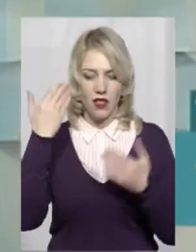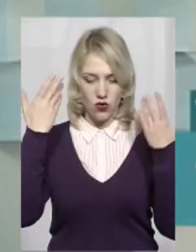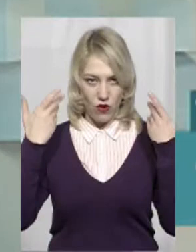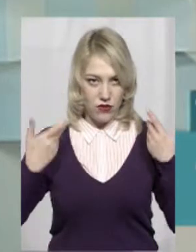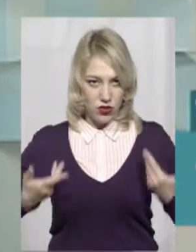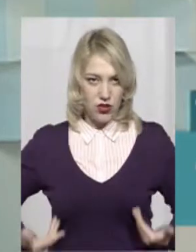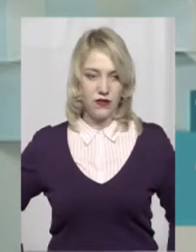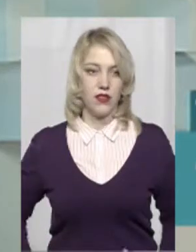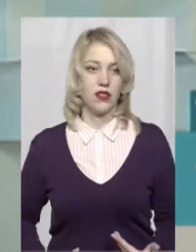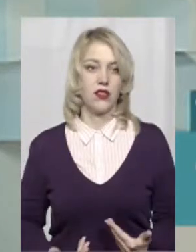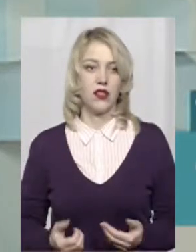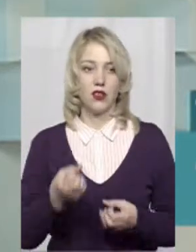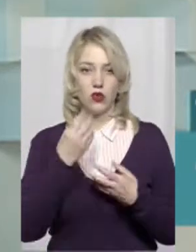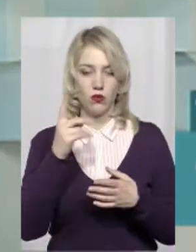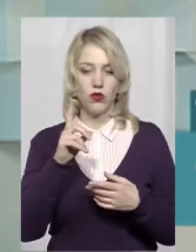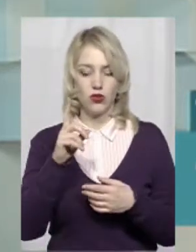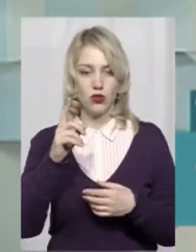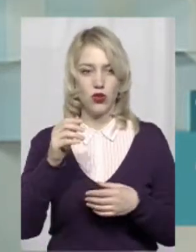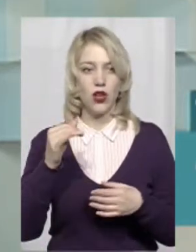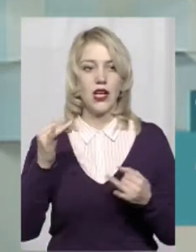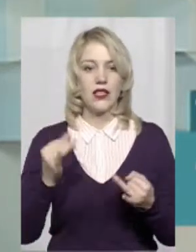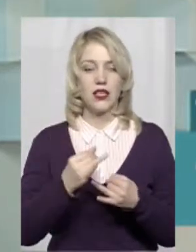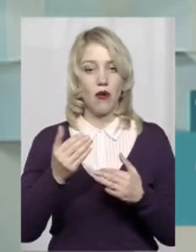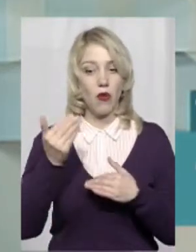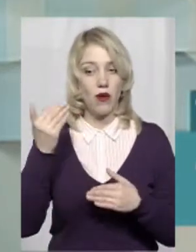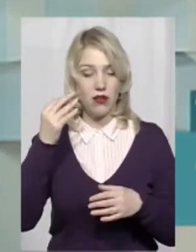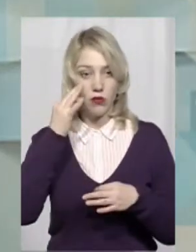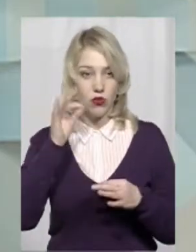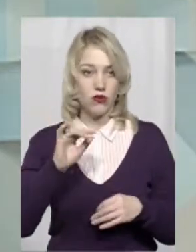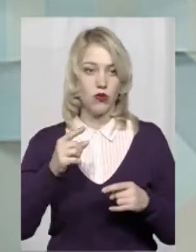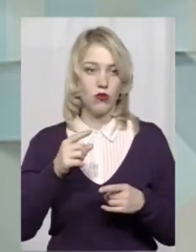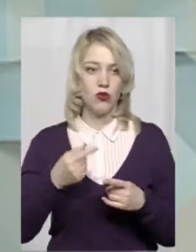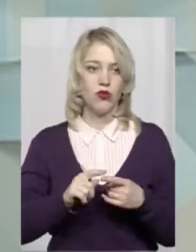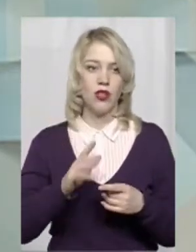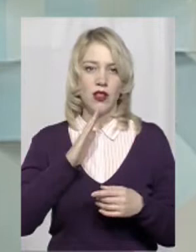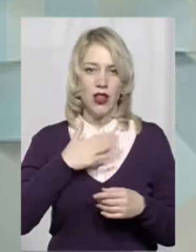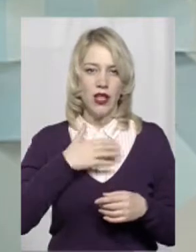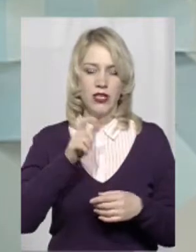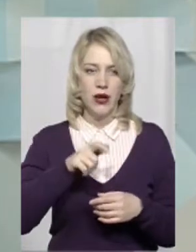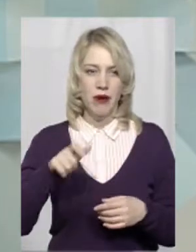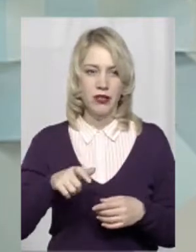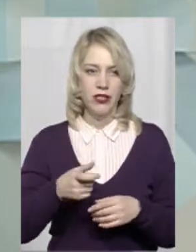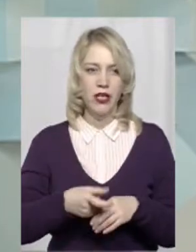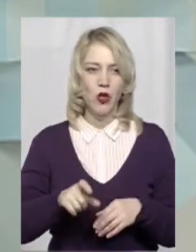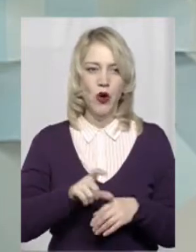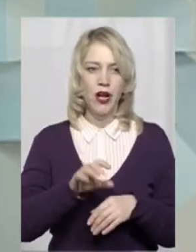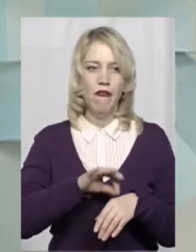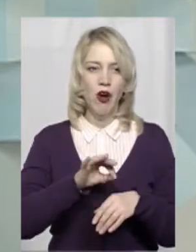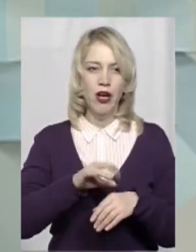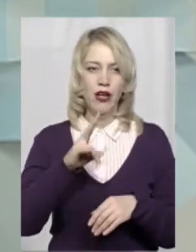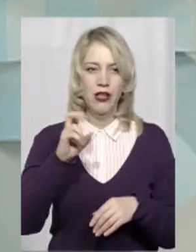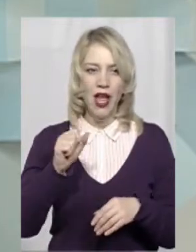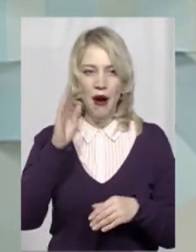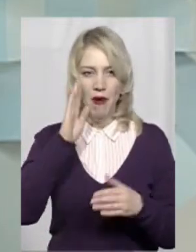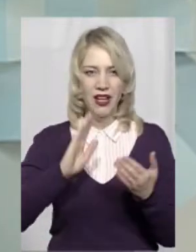вигляд. Добре, що цікавляться попереднім досвідом, тому що наші мешканці дуже сильно хворіють на